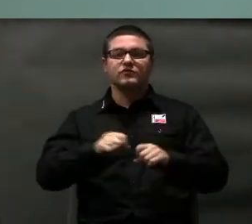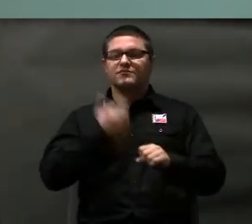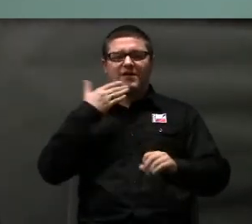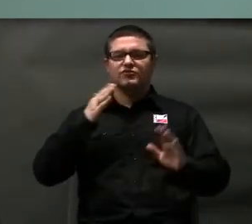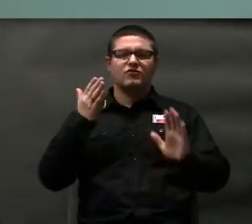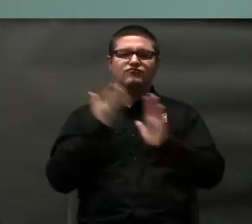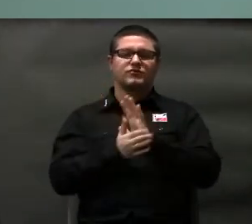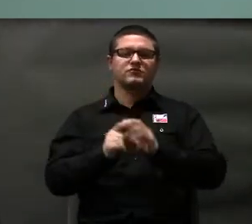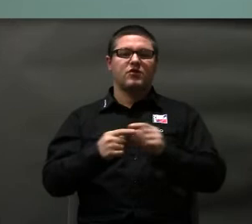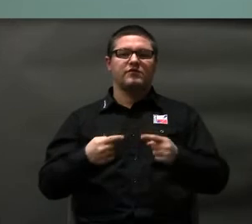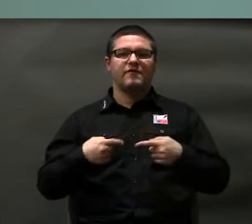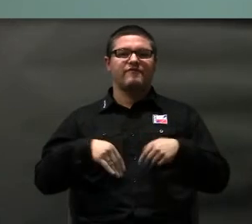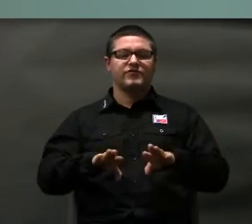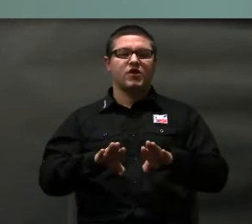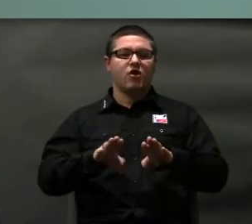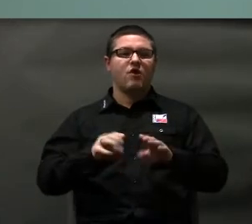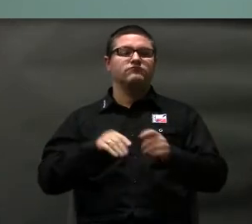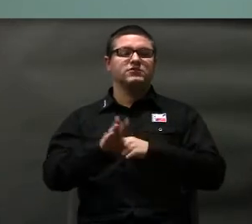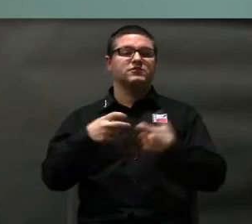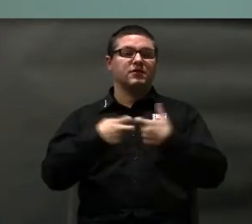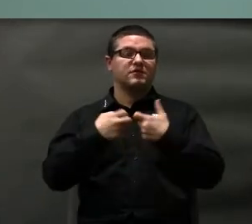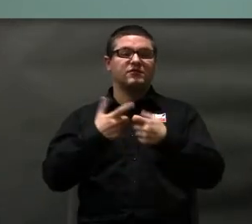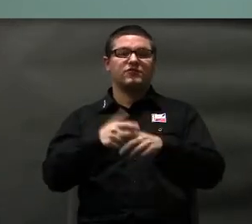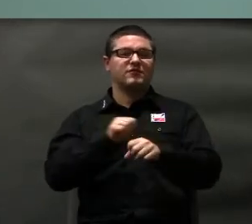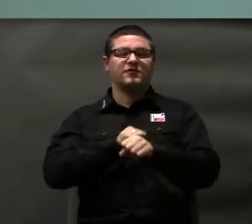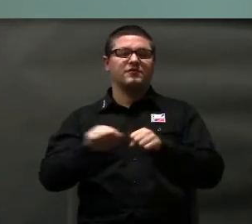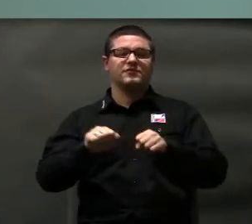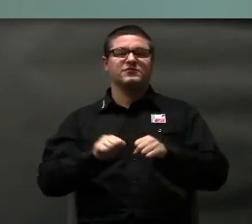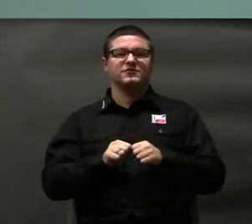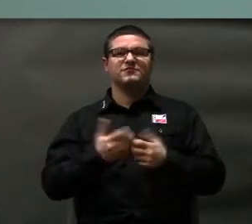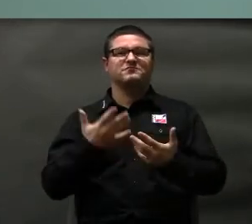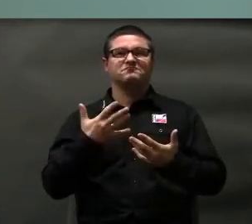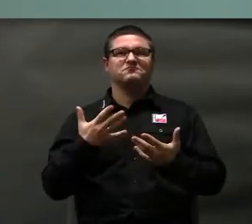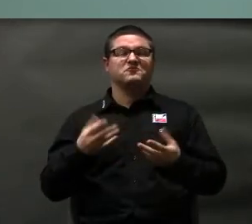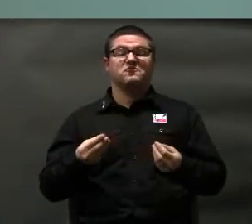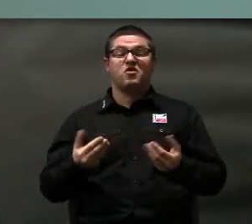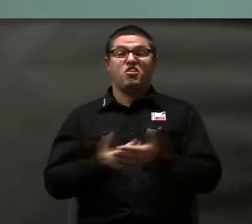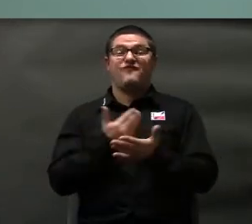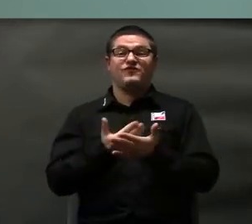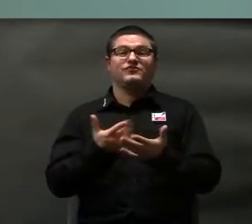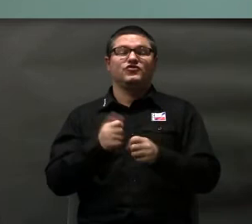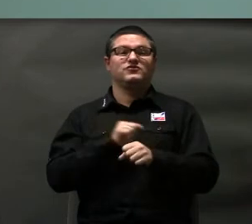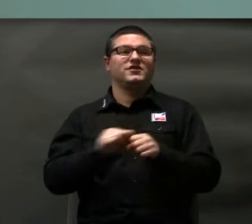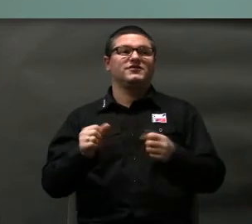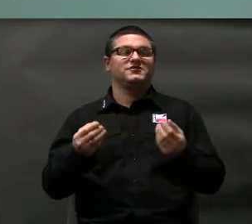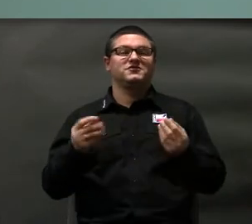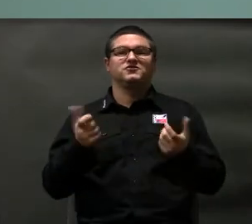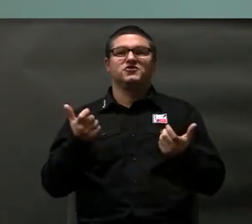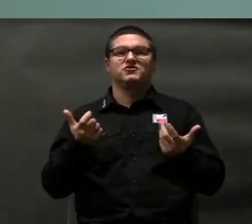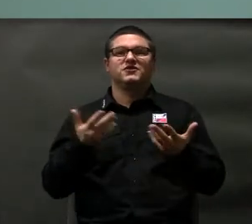prosta, bo przesyłanie wideo przez internet to nie jest nic bardzo odpływczego. To nie jest też już nic super